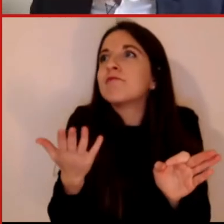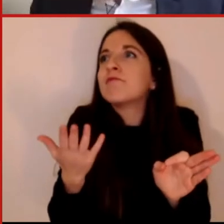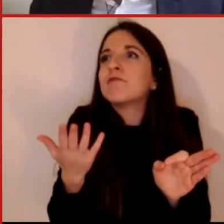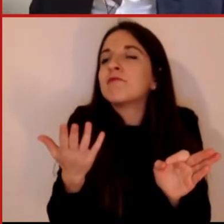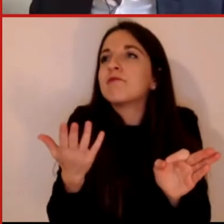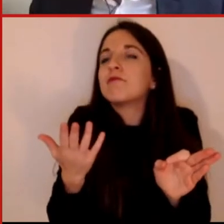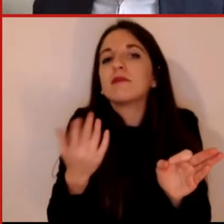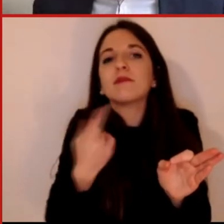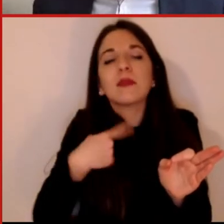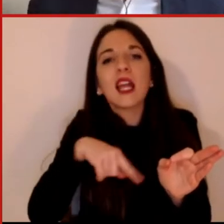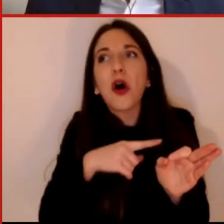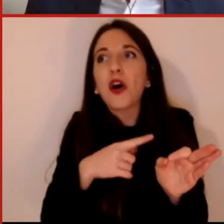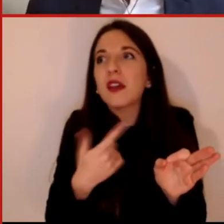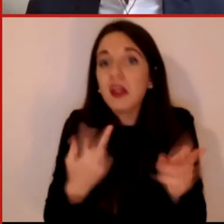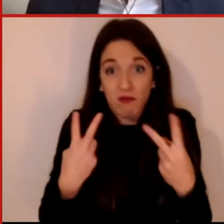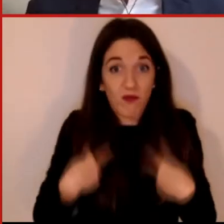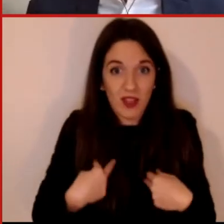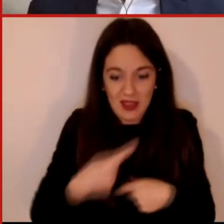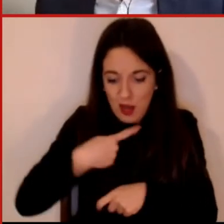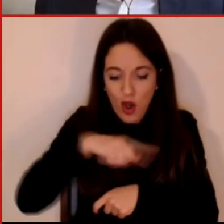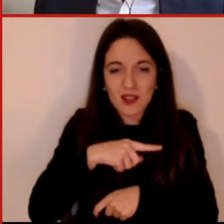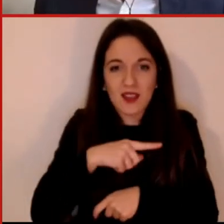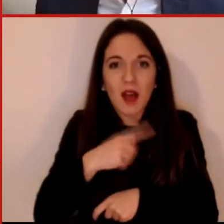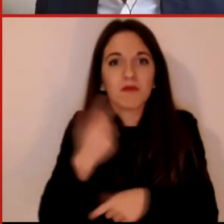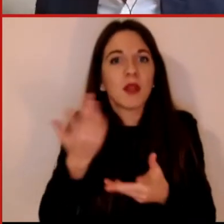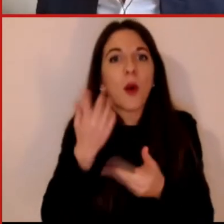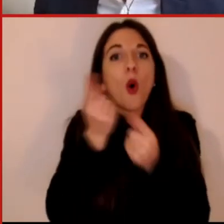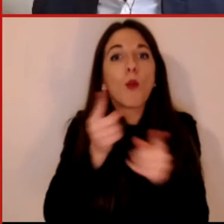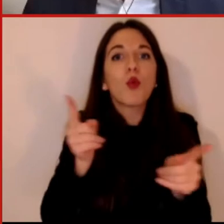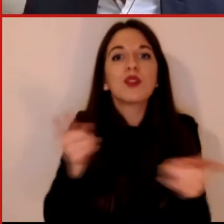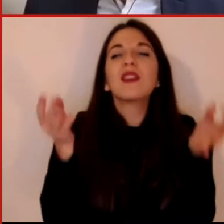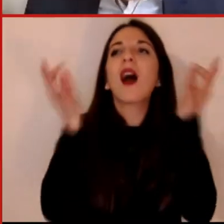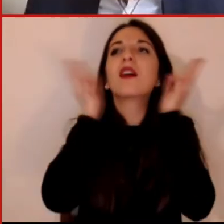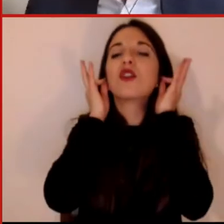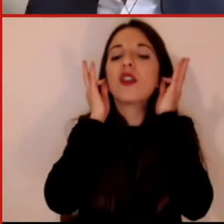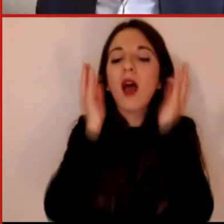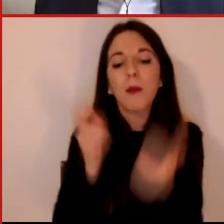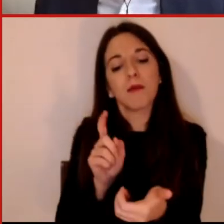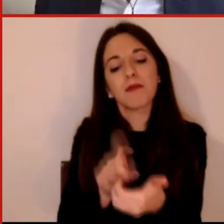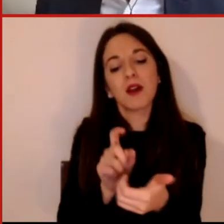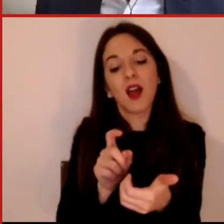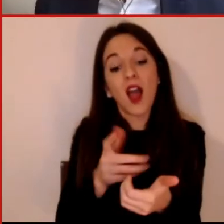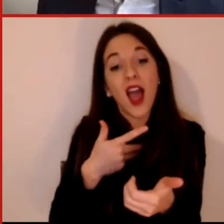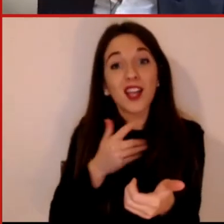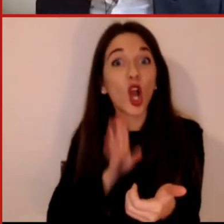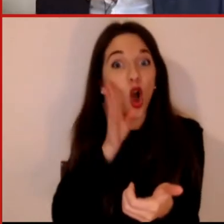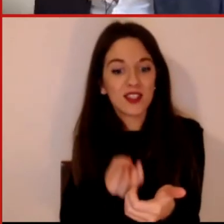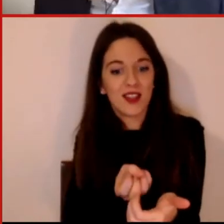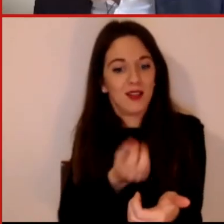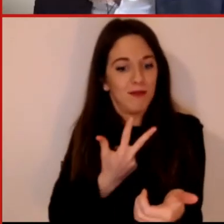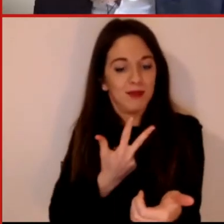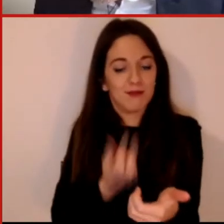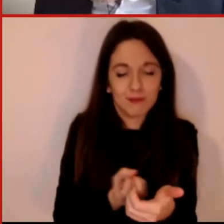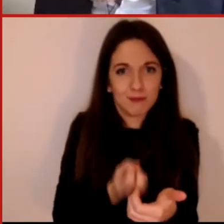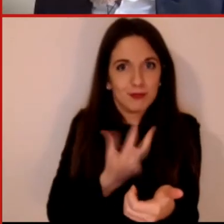vita dove la musica che sentiamo viene suggerita da delle macchine, i film che noi vedremo la sera in televisione sono